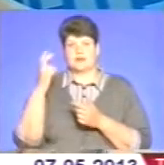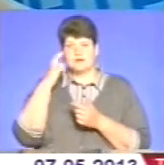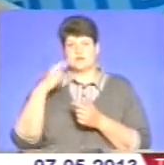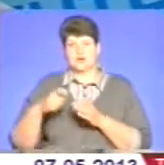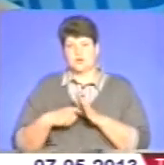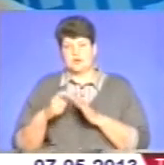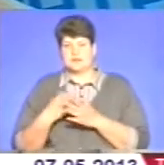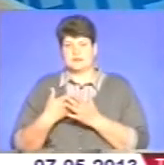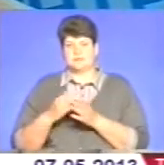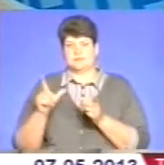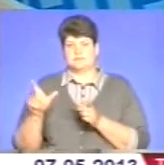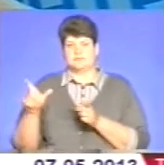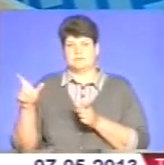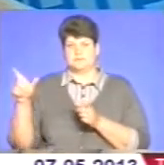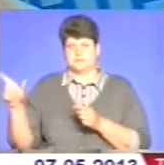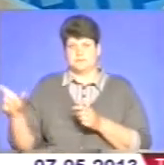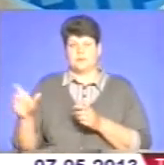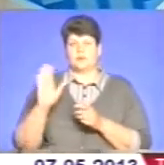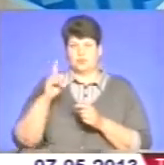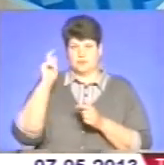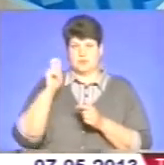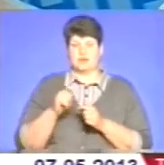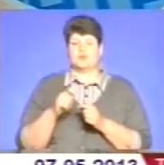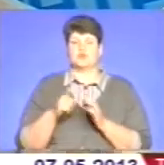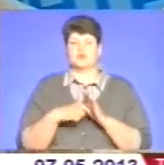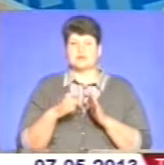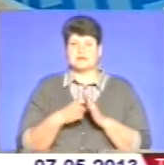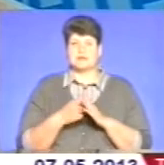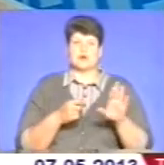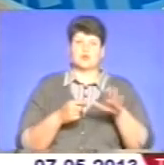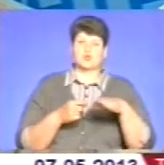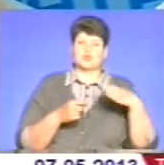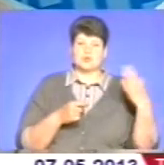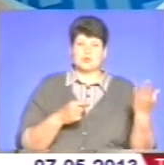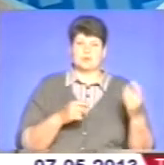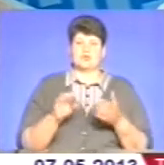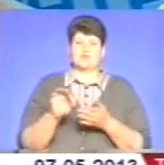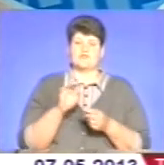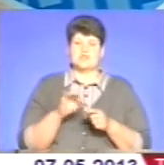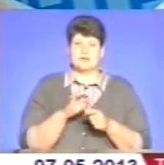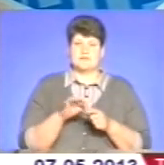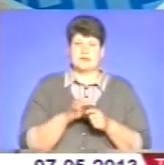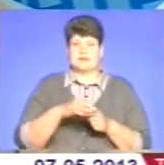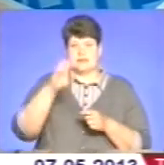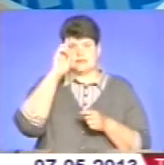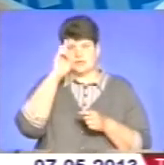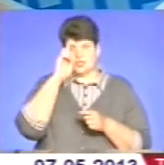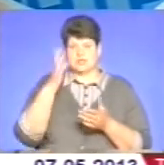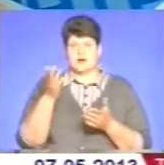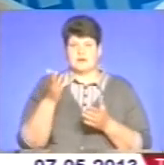До нас з того року на Ізонецьку приїжджають люди. А з іншої сторони будуть вишиватися держави, де